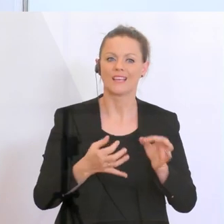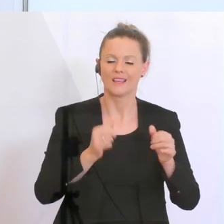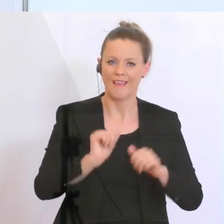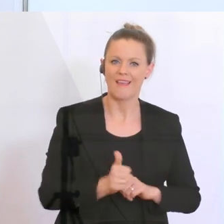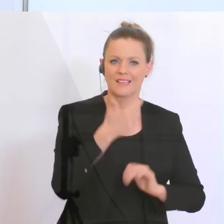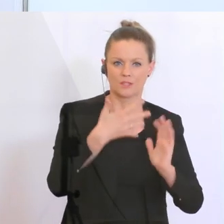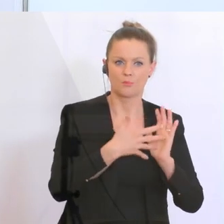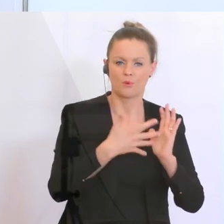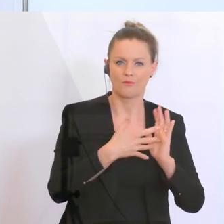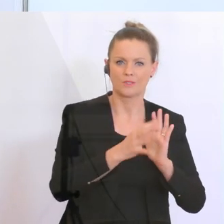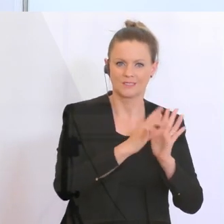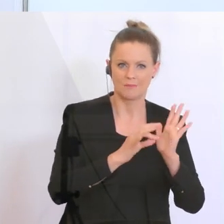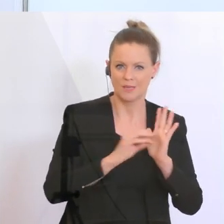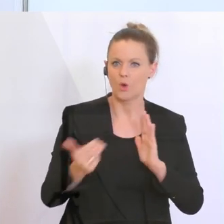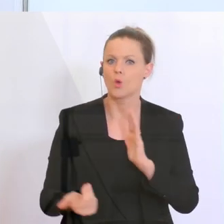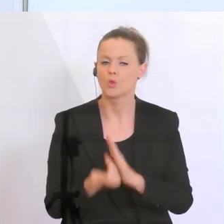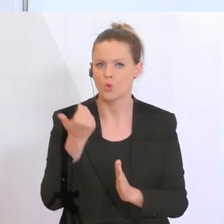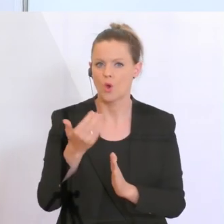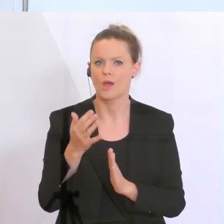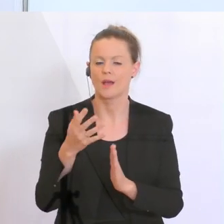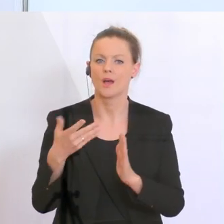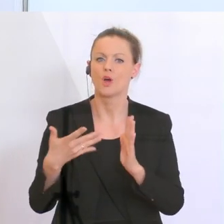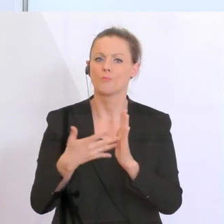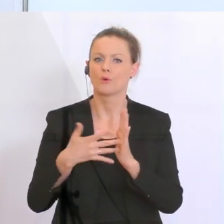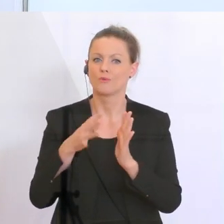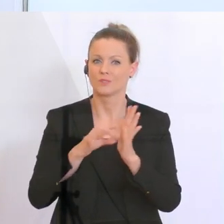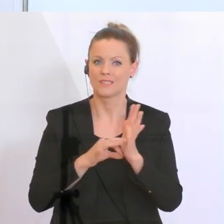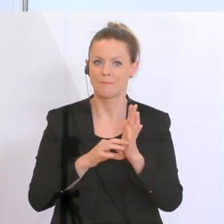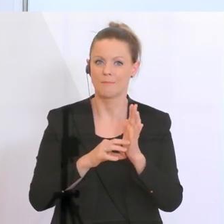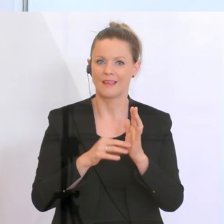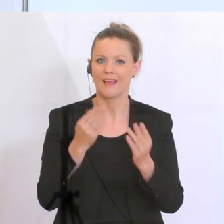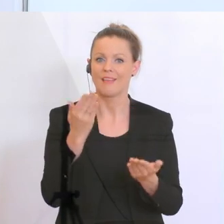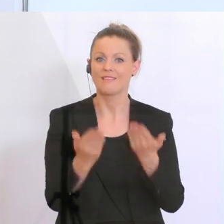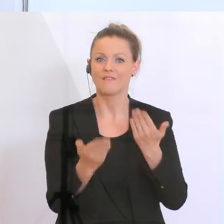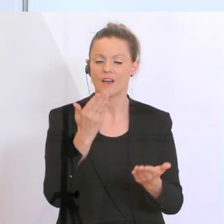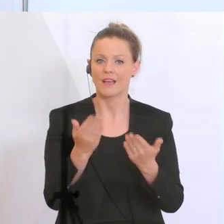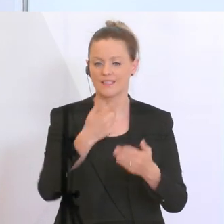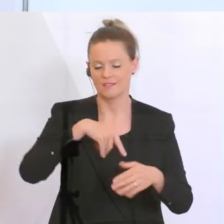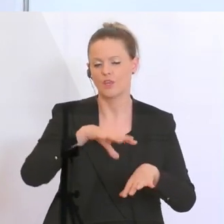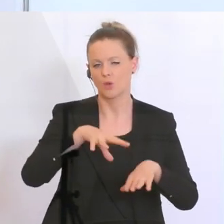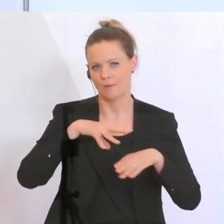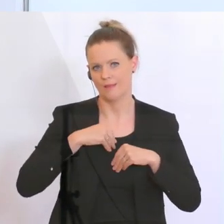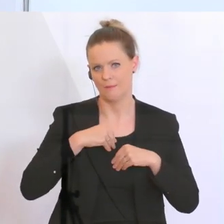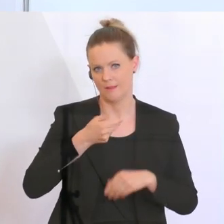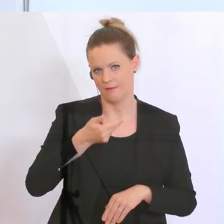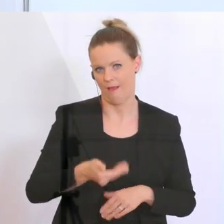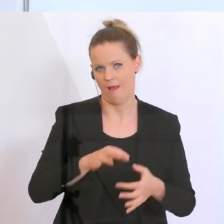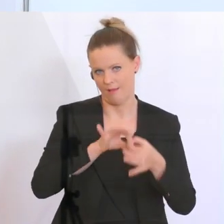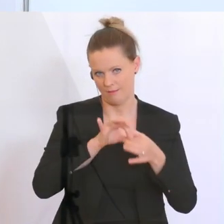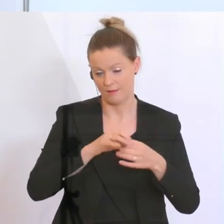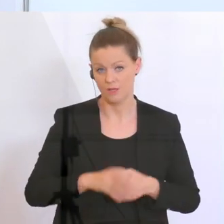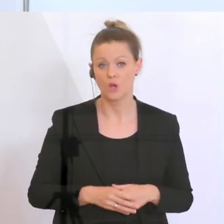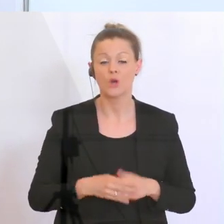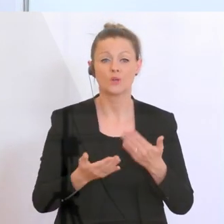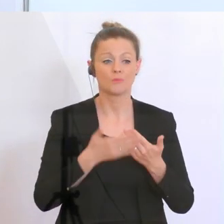und neuen Prüfungstermin die Differenz in ihrem Gehalt übernehmen. Das heißt, ein Lehrling, der die